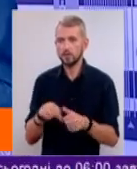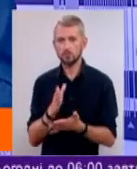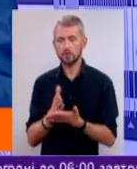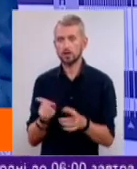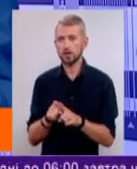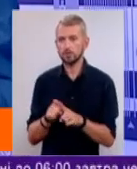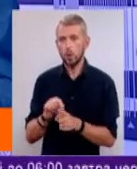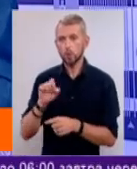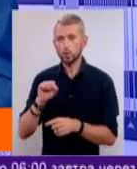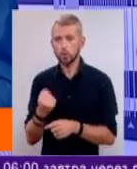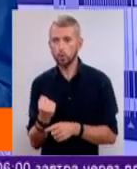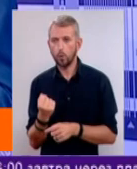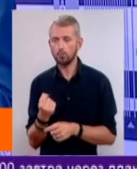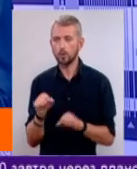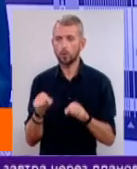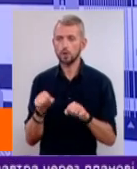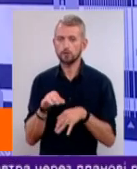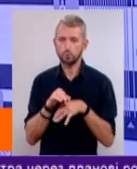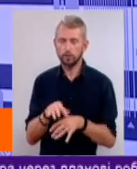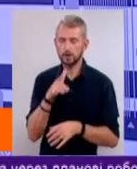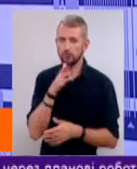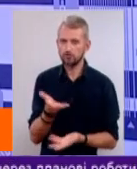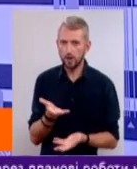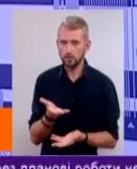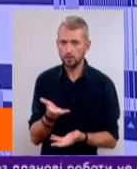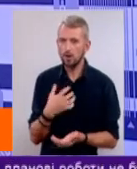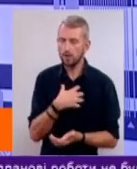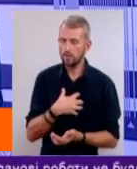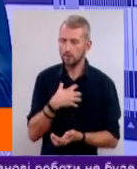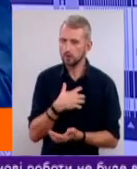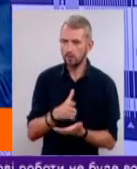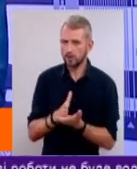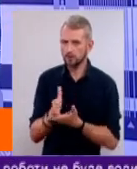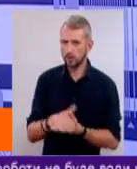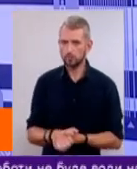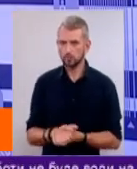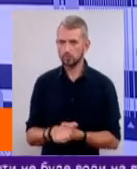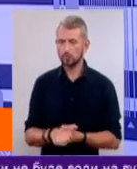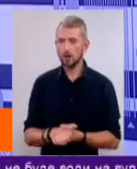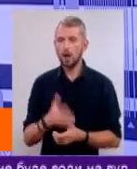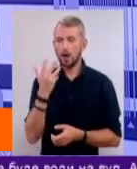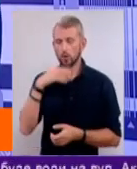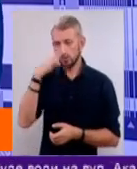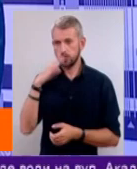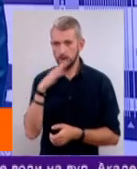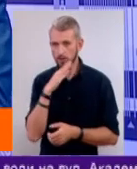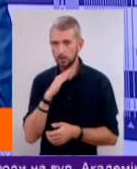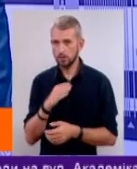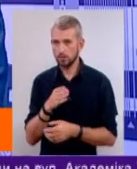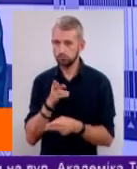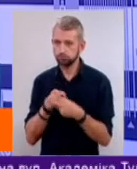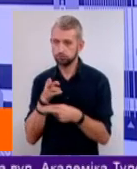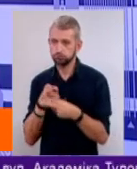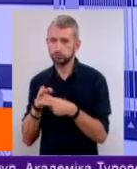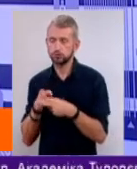таким другом, можливістю проведення часу, ну, важливим аспектом в житті. А коли батьки обмежують, які